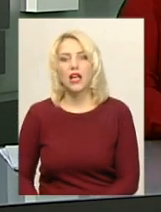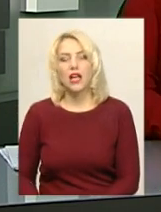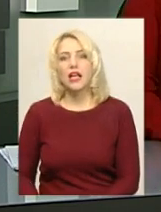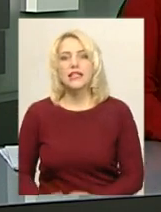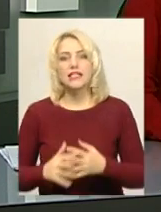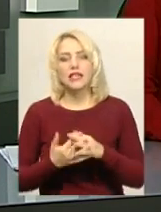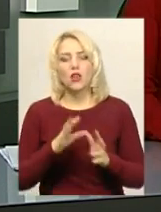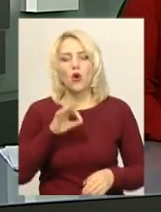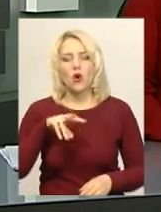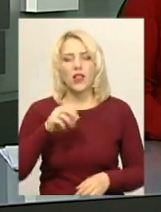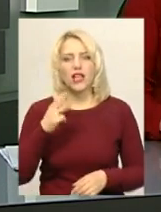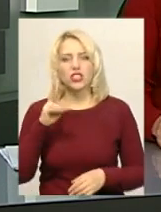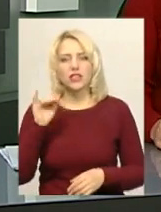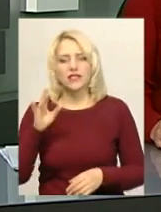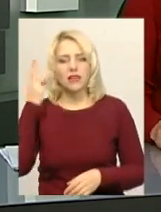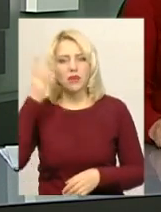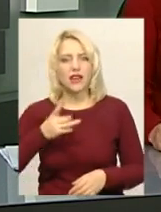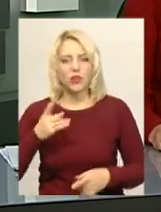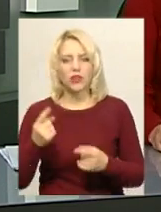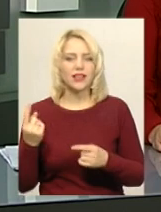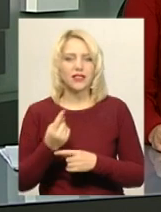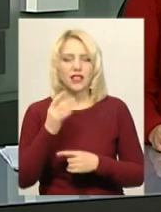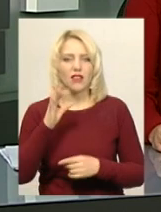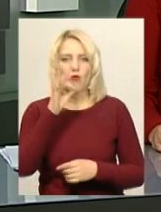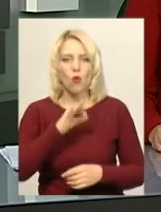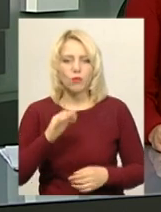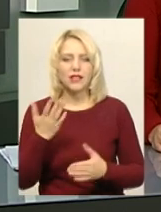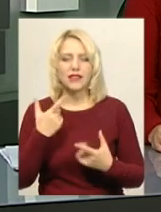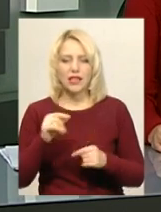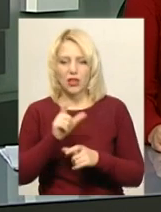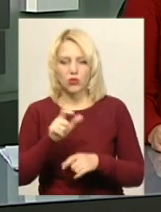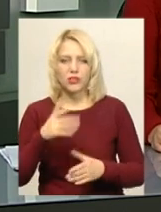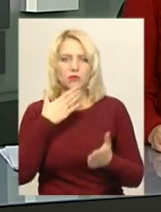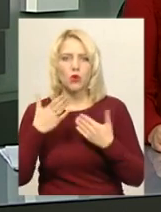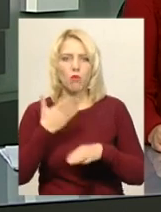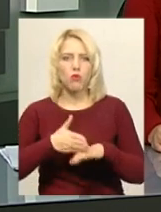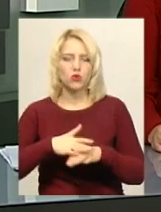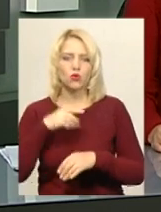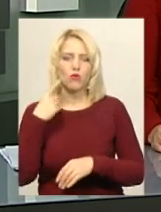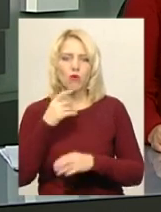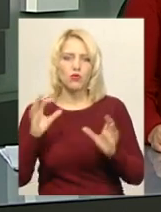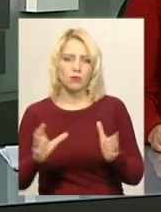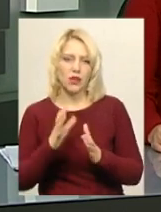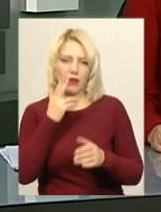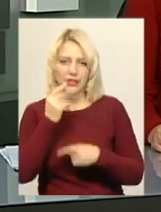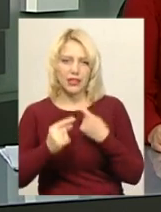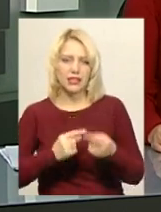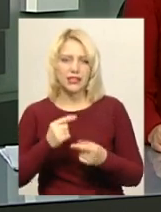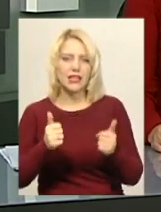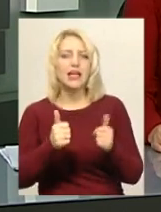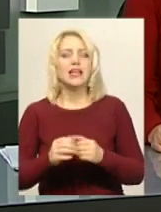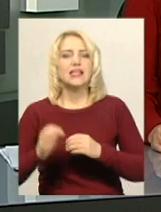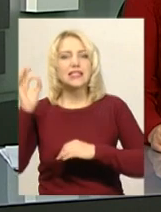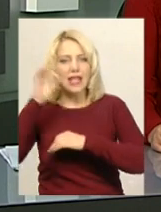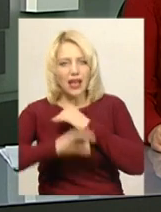Село Олешківці Хмельницького району єдине в області, де жителі спілкуються польською мовою та зберігають традиції західного сусіда.